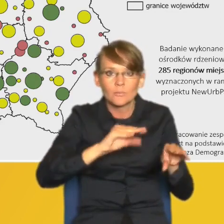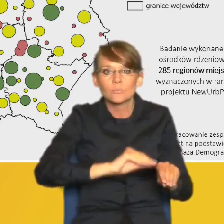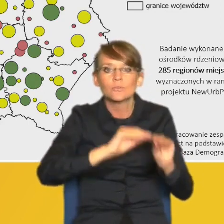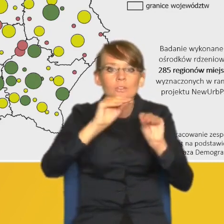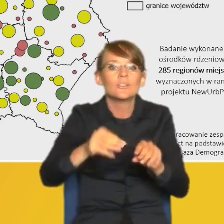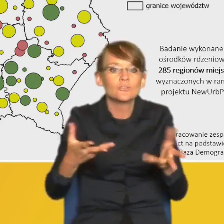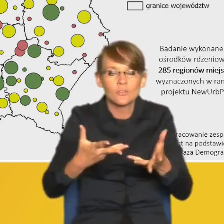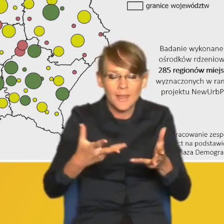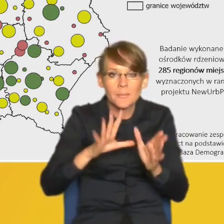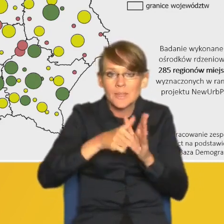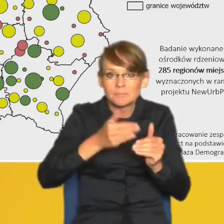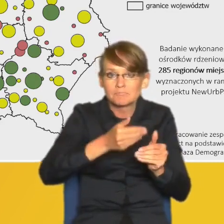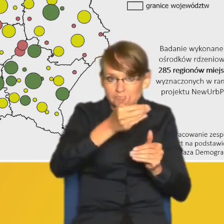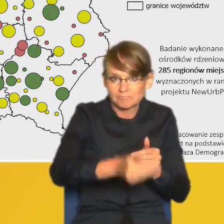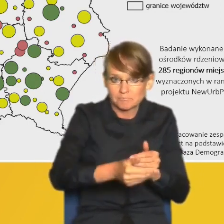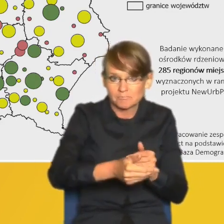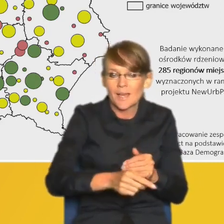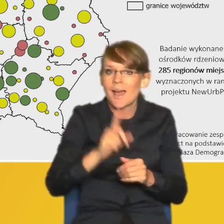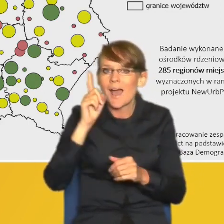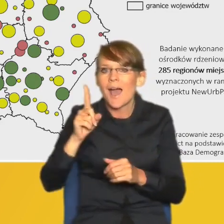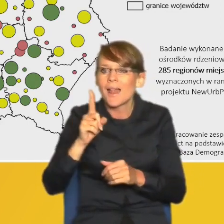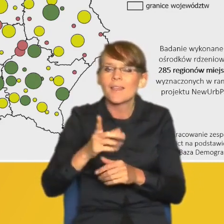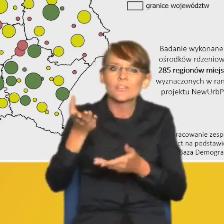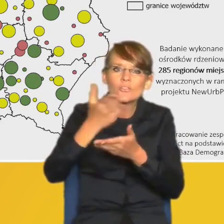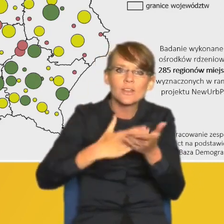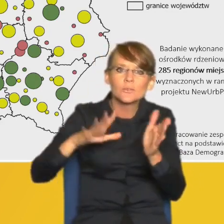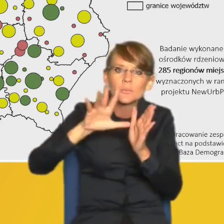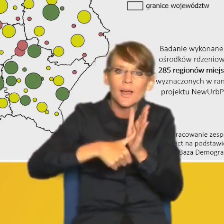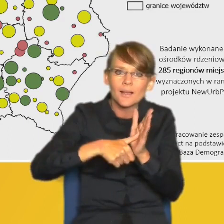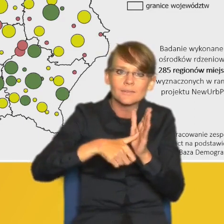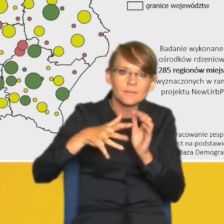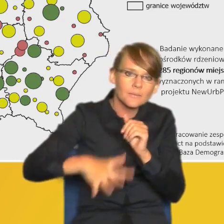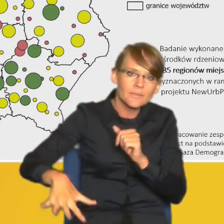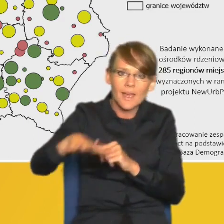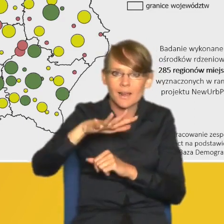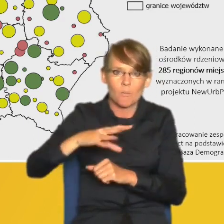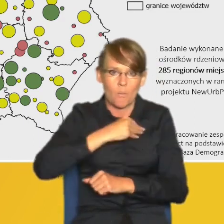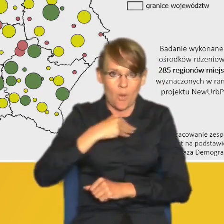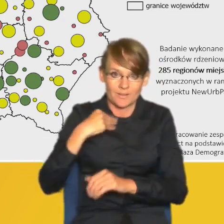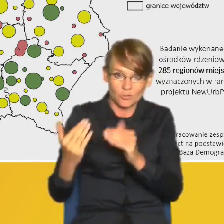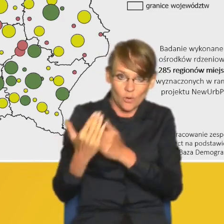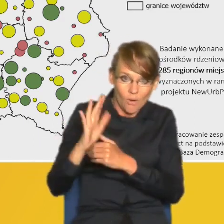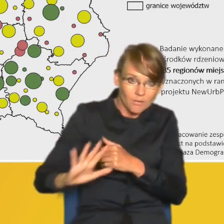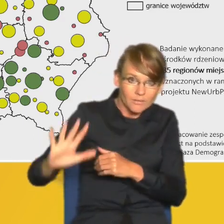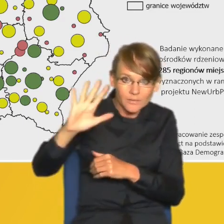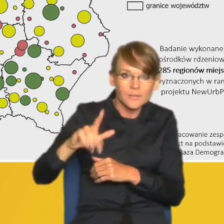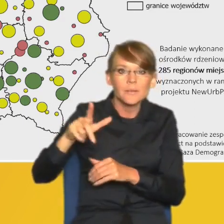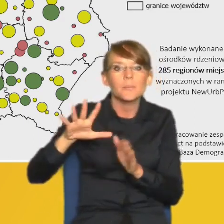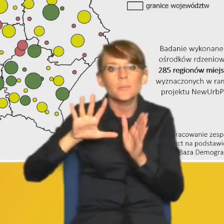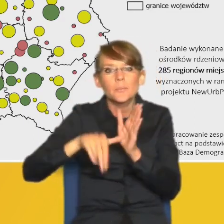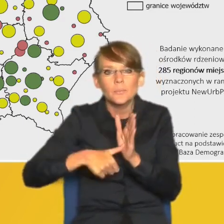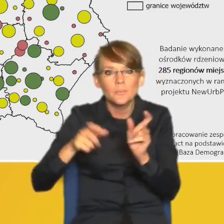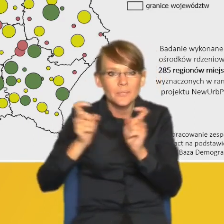podmiejskiej. Natomiast w przypadku części miast położonych na terenie Polski Wschodniej, miasto peryferyjnym, przy